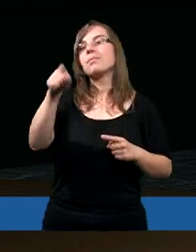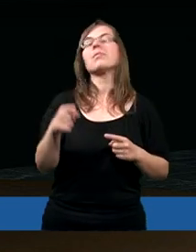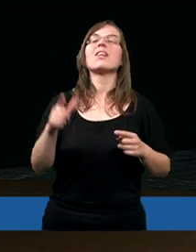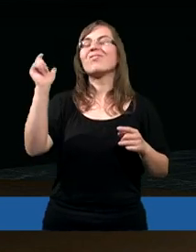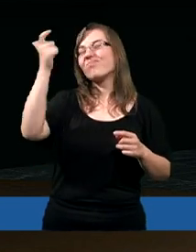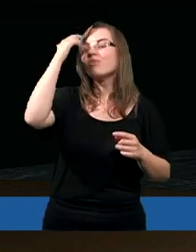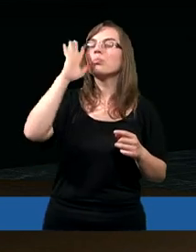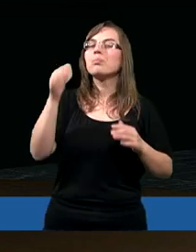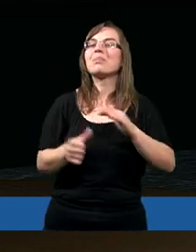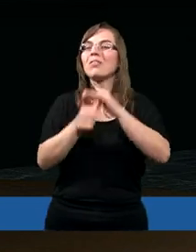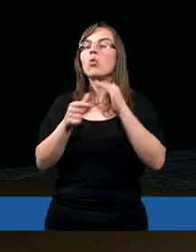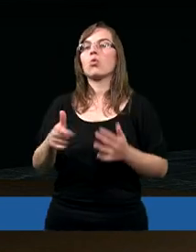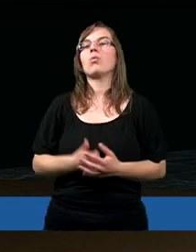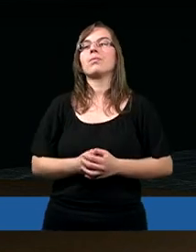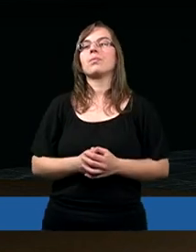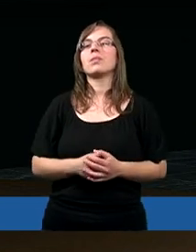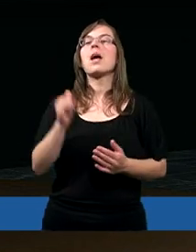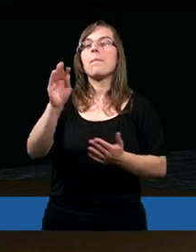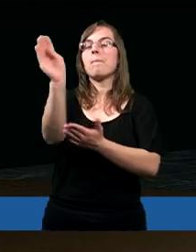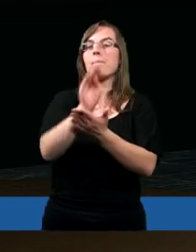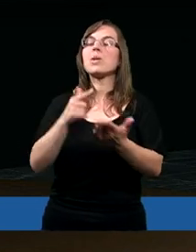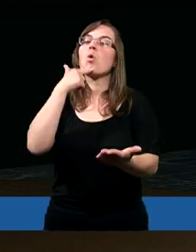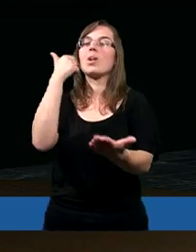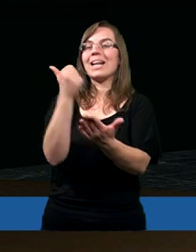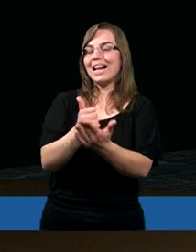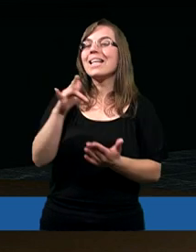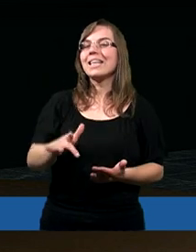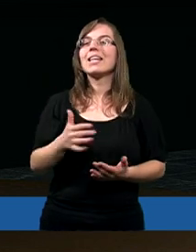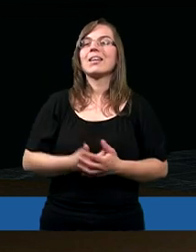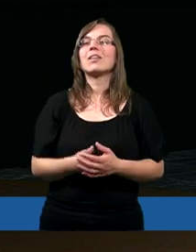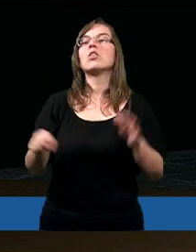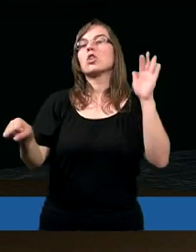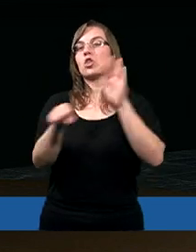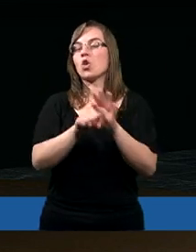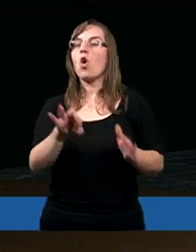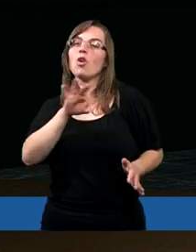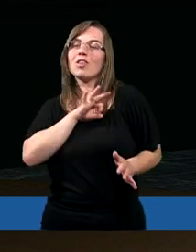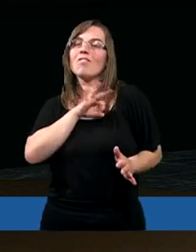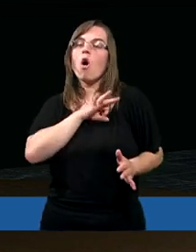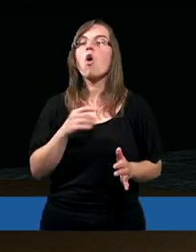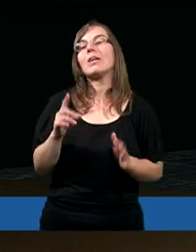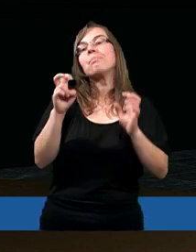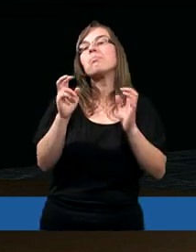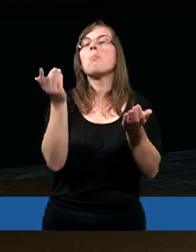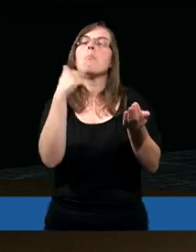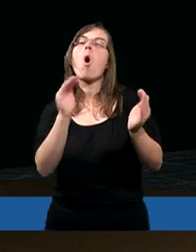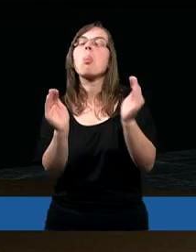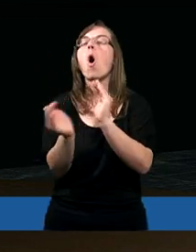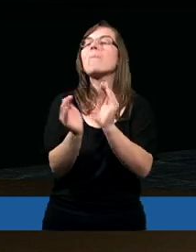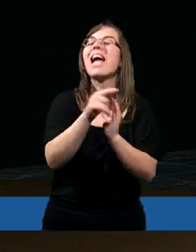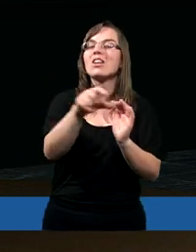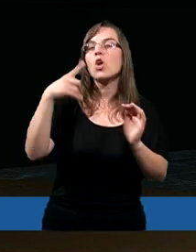głównych przywódców. Ich, pisząc listy do swoich podopiecznych,